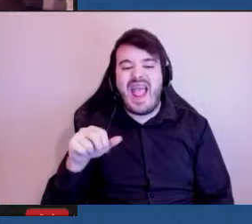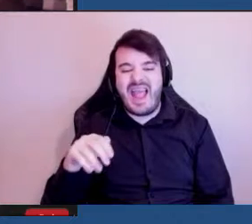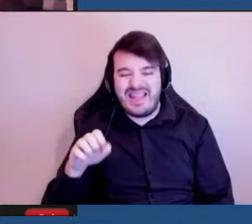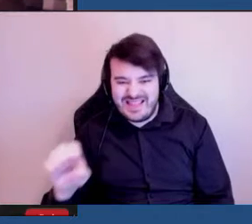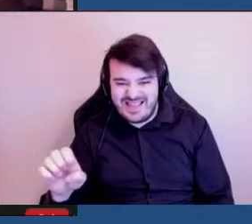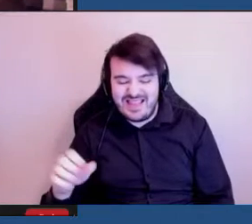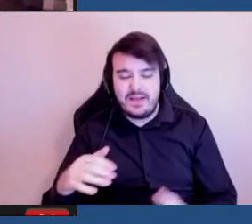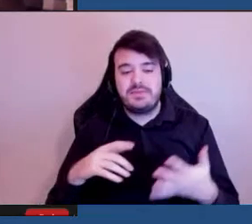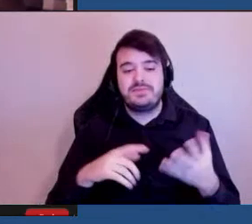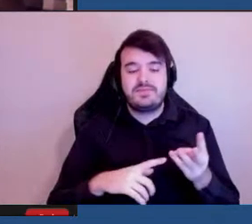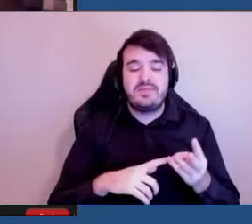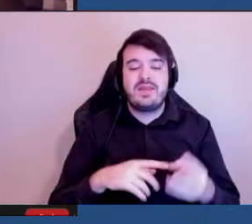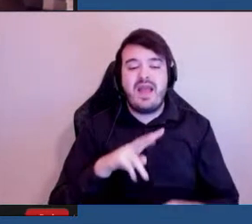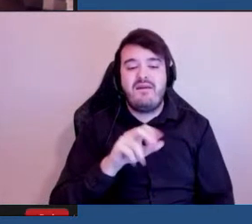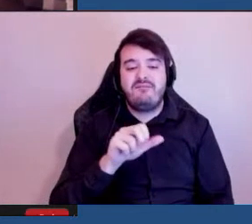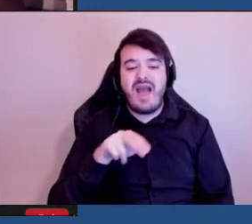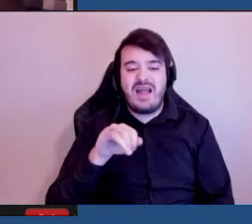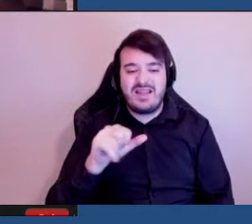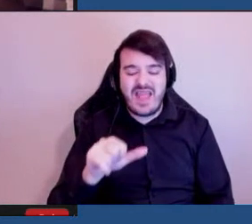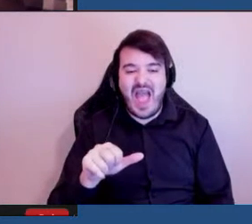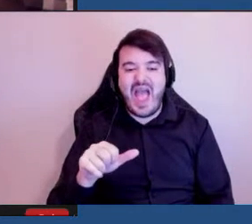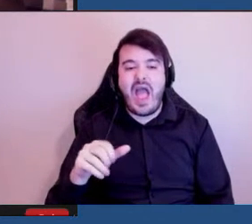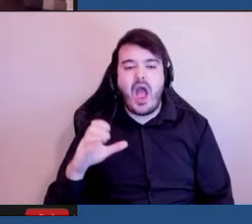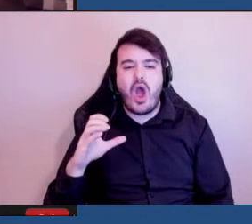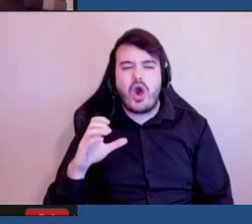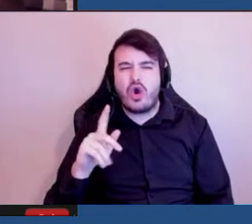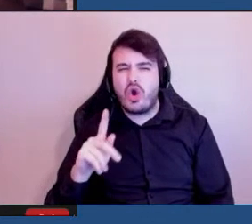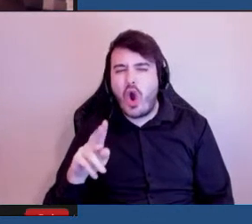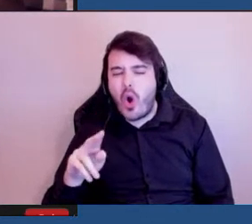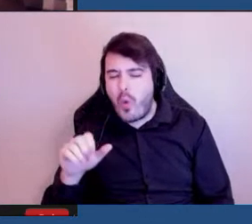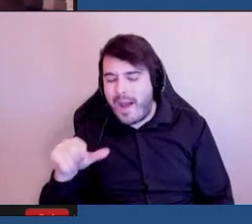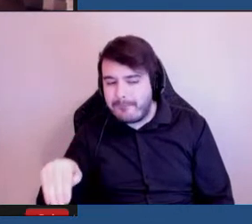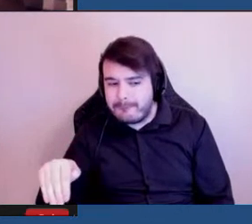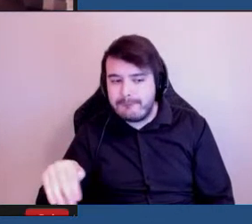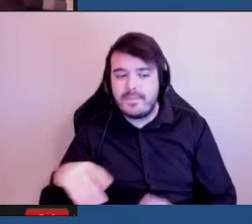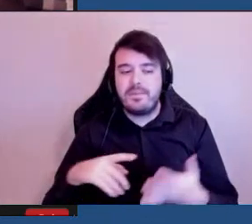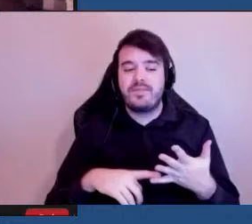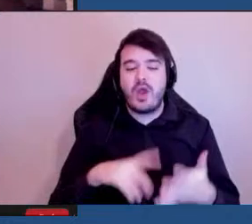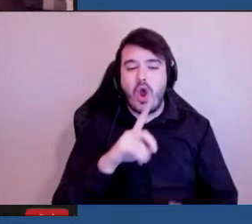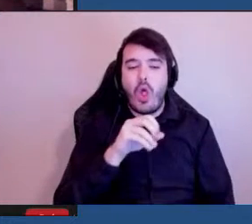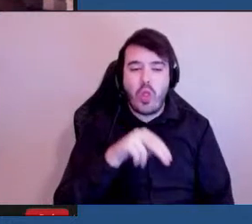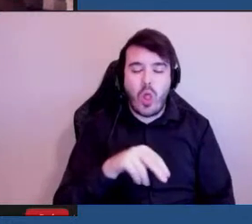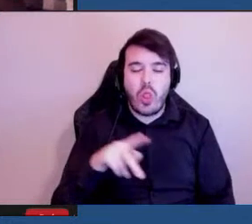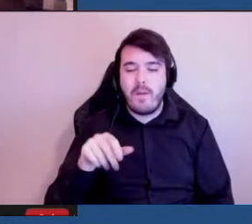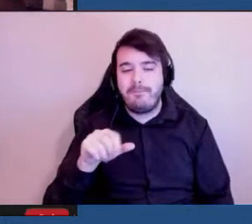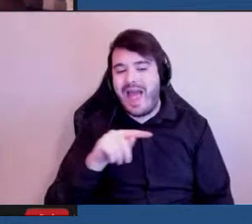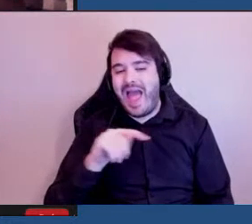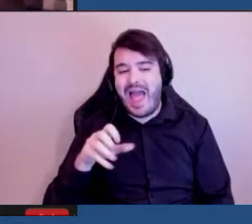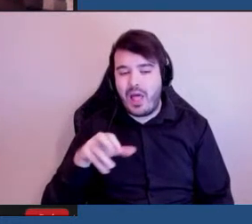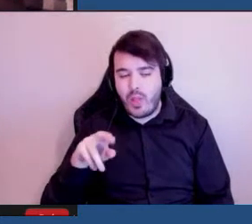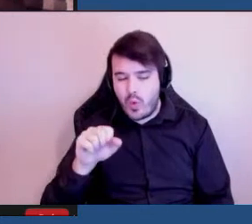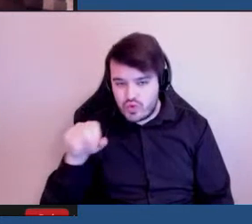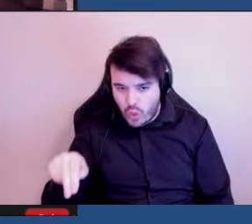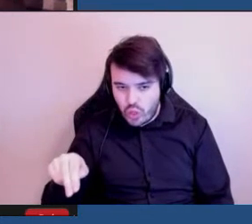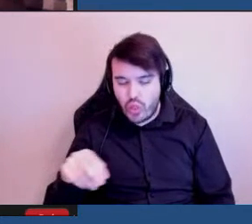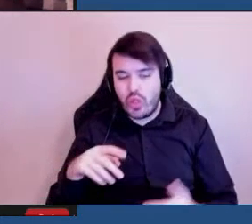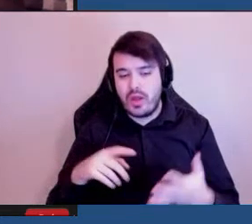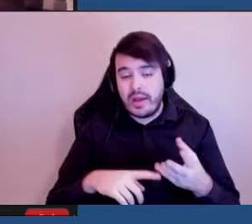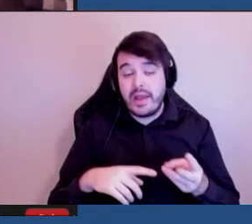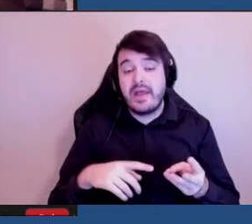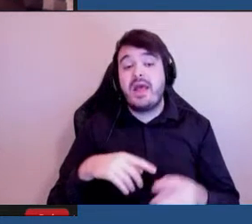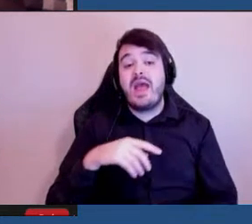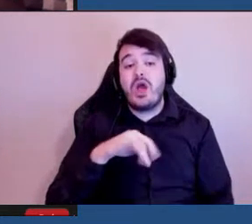Vanya Karam, Don Patterson, Jenny Saint